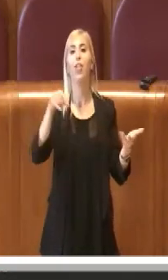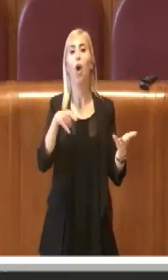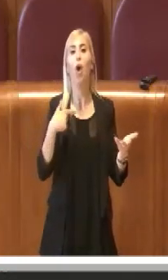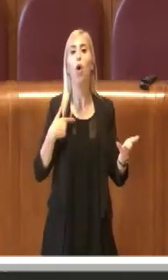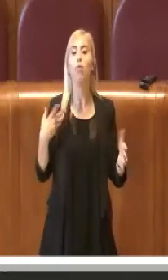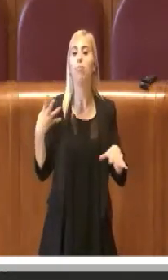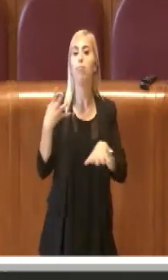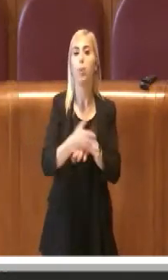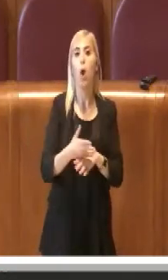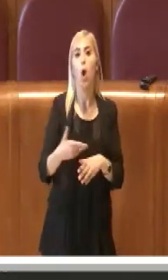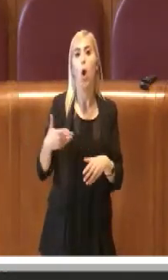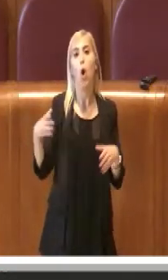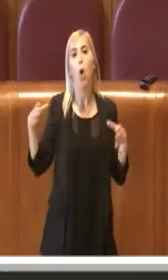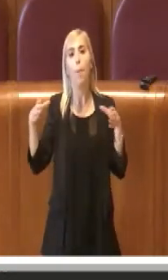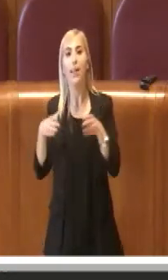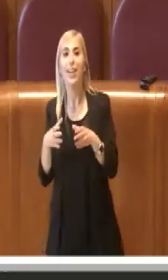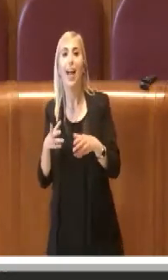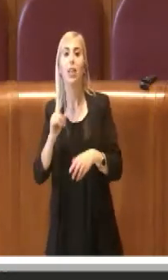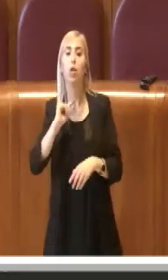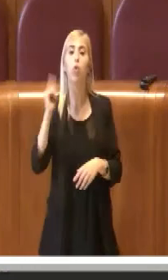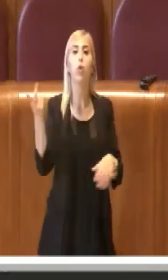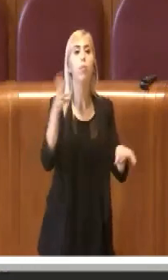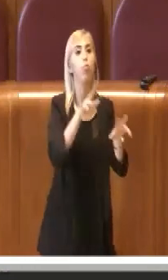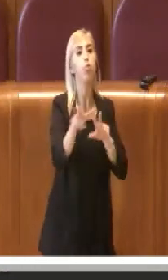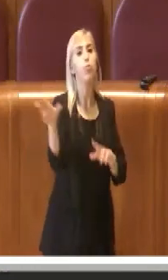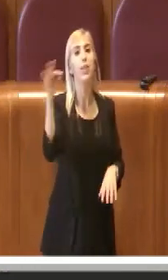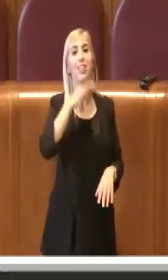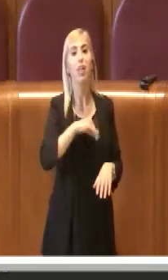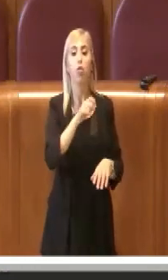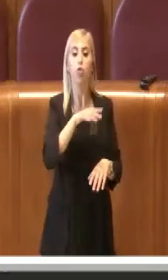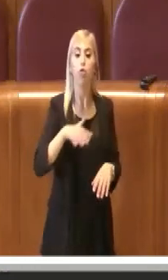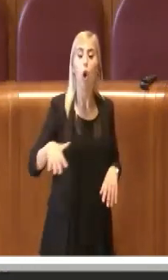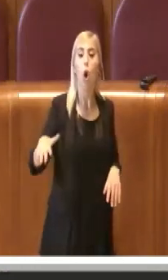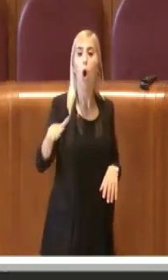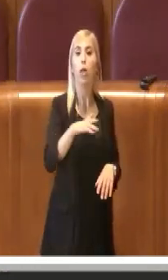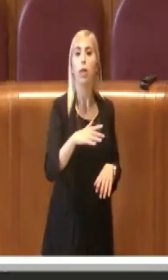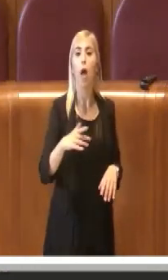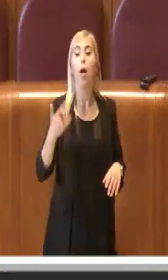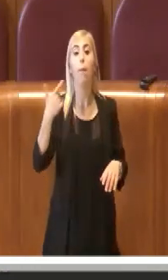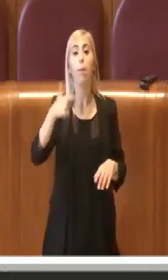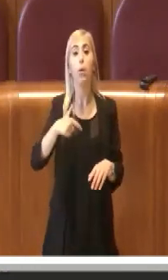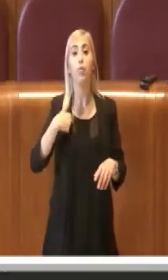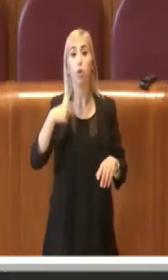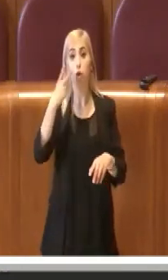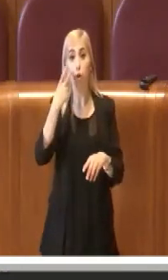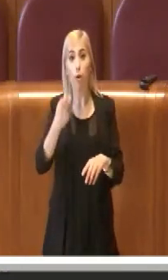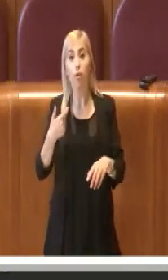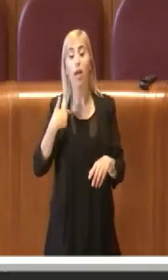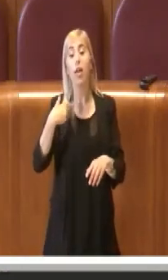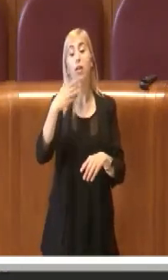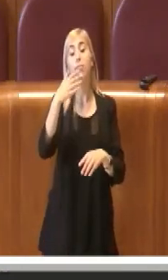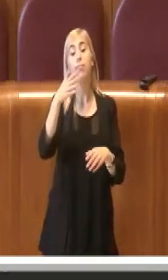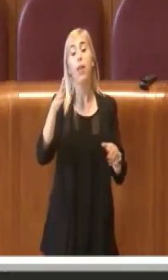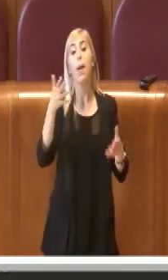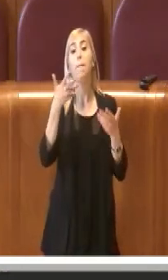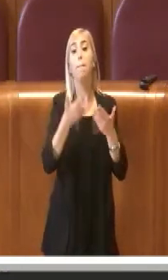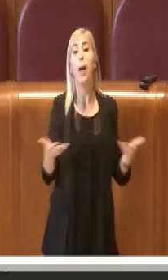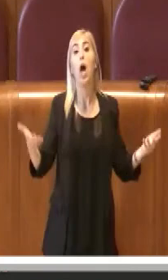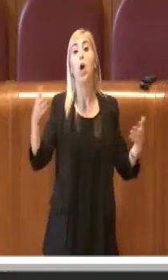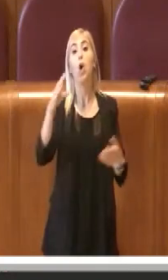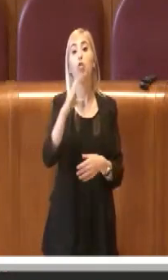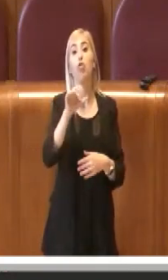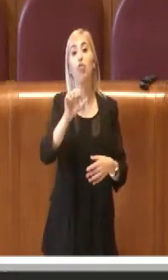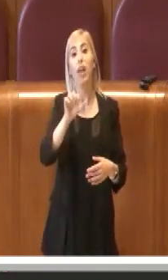comitati, di tutti i municipi interessati perché si trova comunque il parco della Cervelletta a